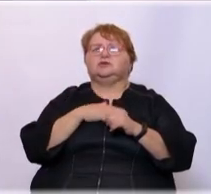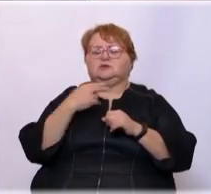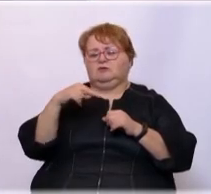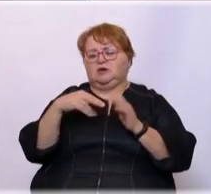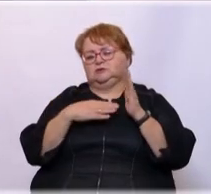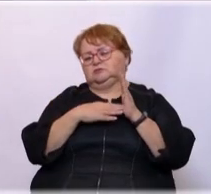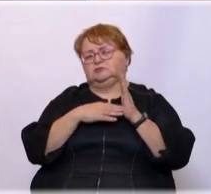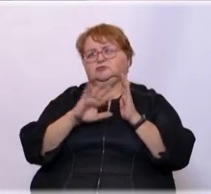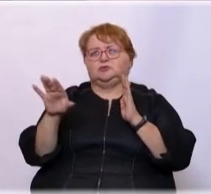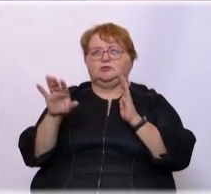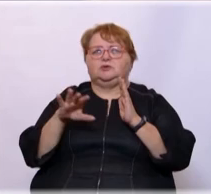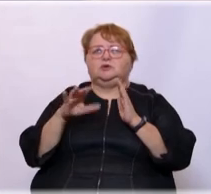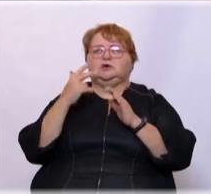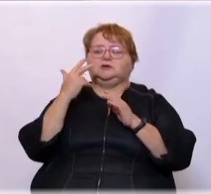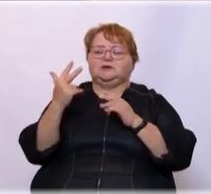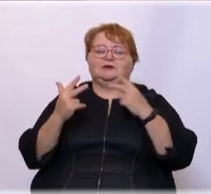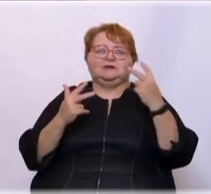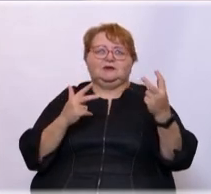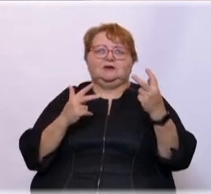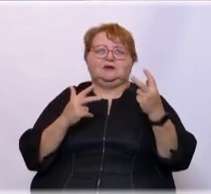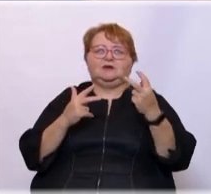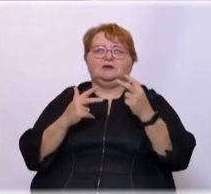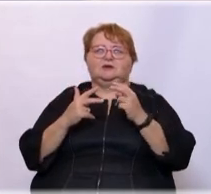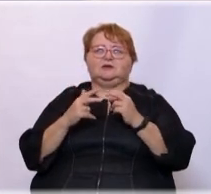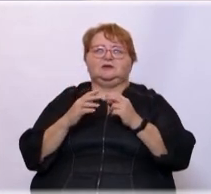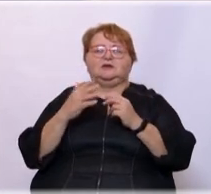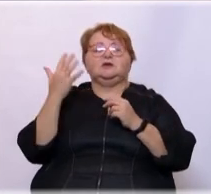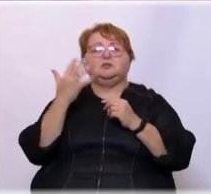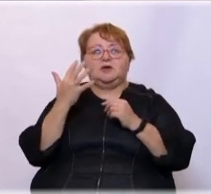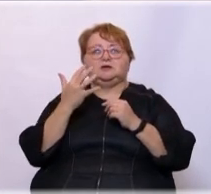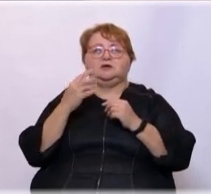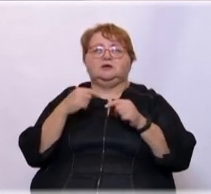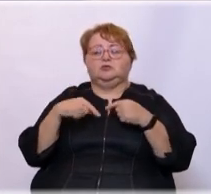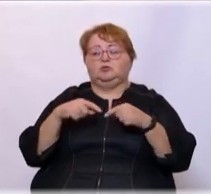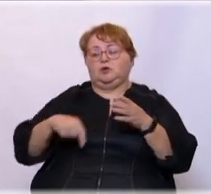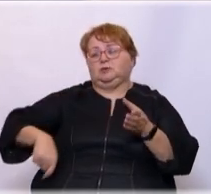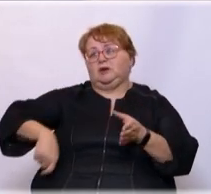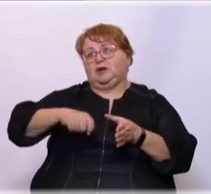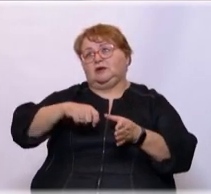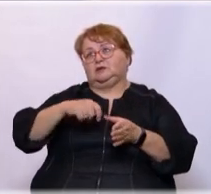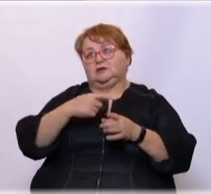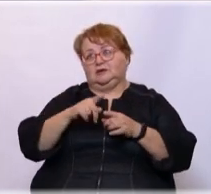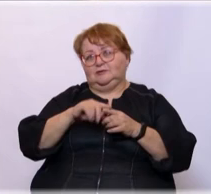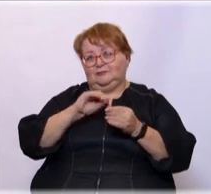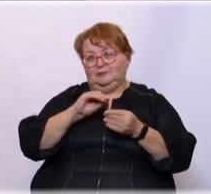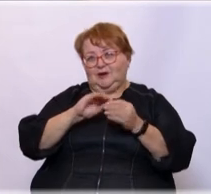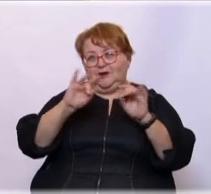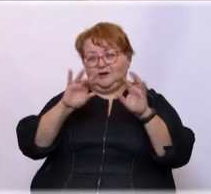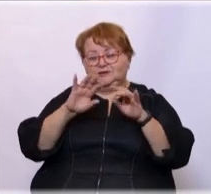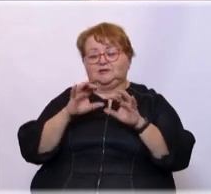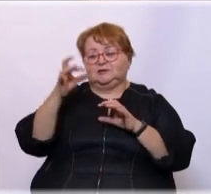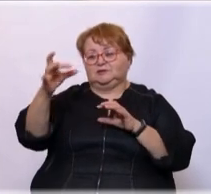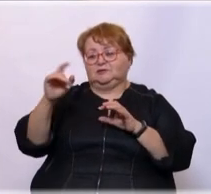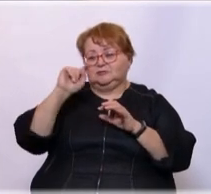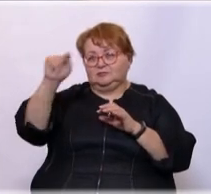Двадцать – все. Потому что играть три на три. Так. И пятый вид. И пятый – футбольный бильярд. А, тот самый. Да, самый. Загнать в лузу. Да,